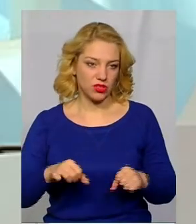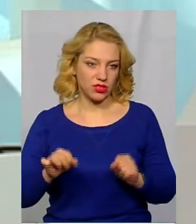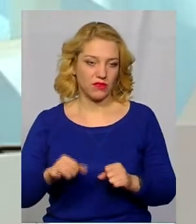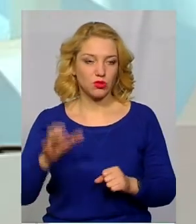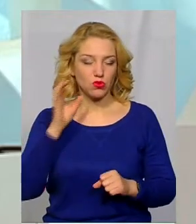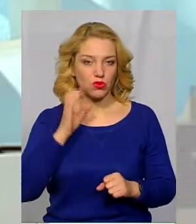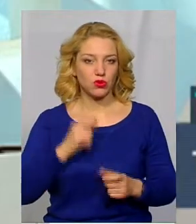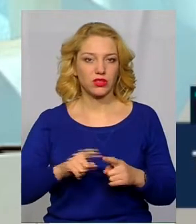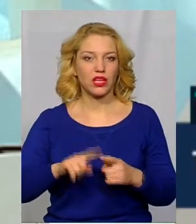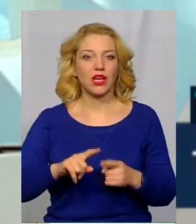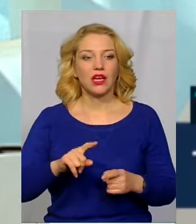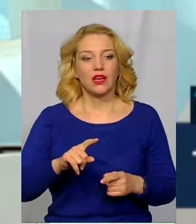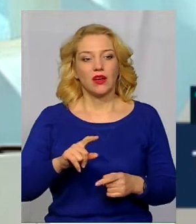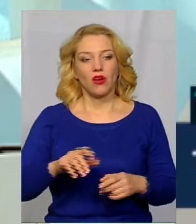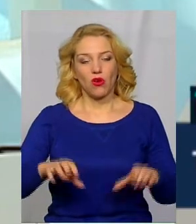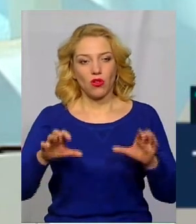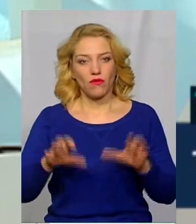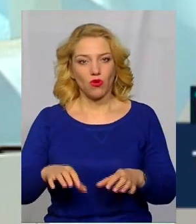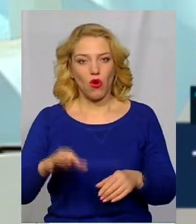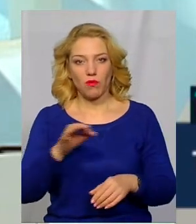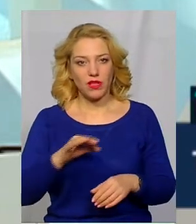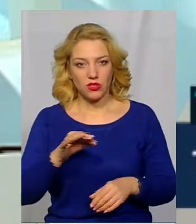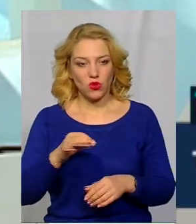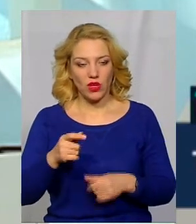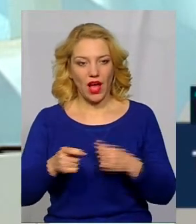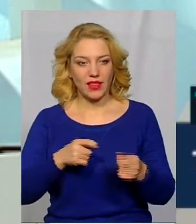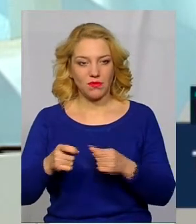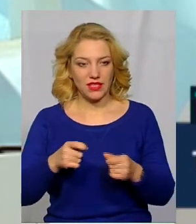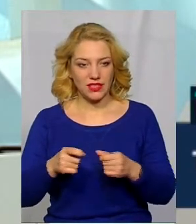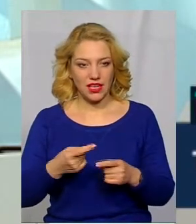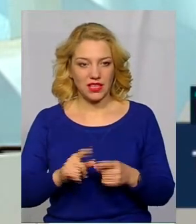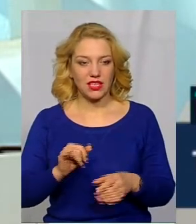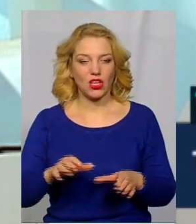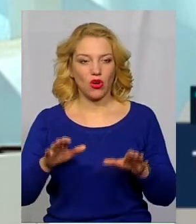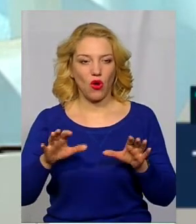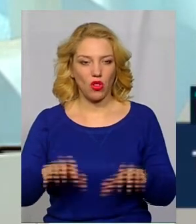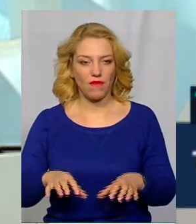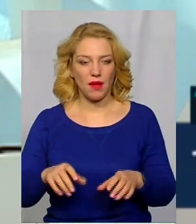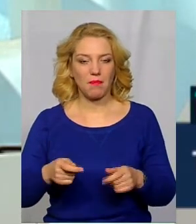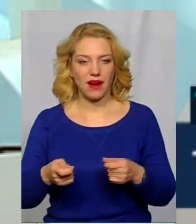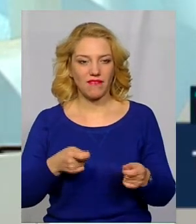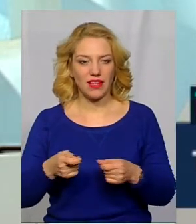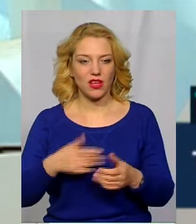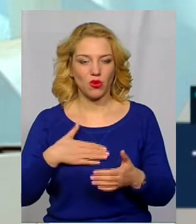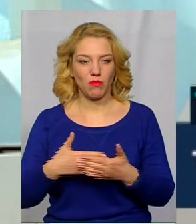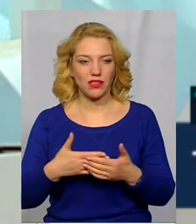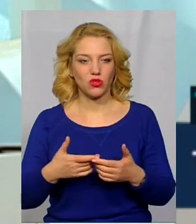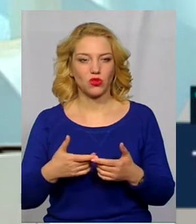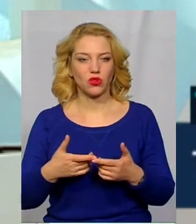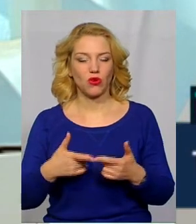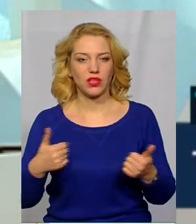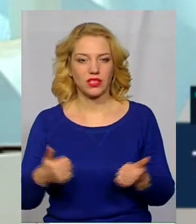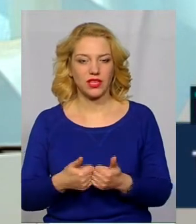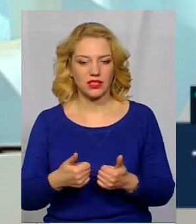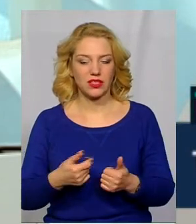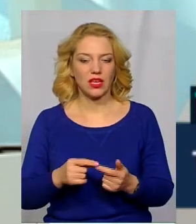студії голова Хмельницької обласної державної адміністрації Дмитро Габінет та голова правління громадської організації «Жіночий антикорупційний рух»